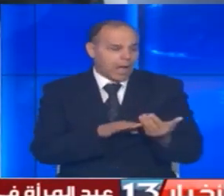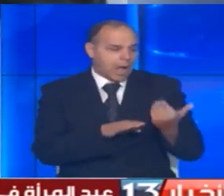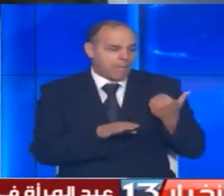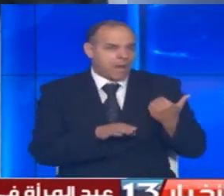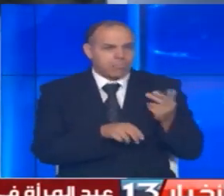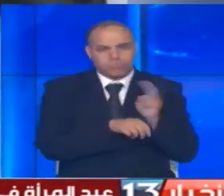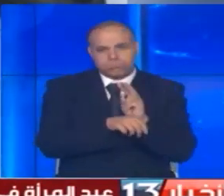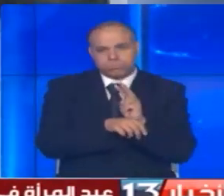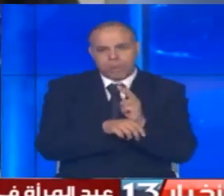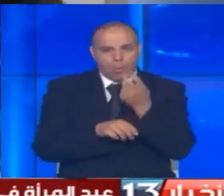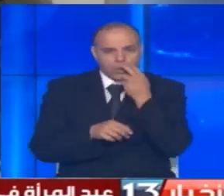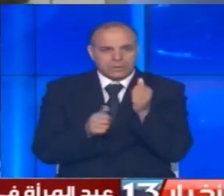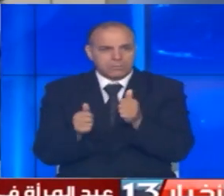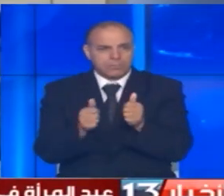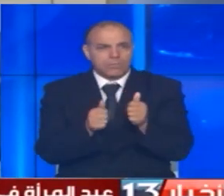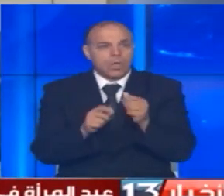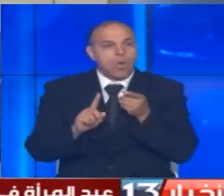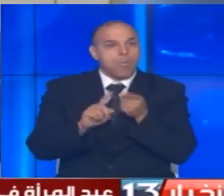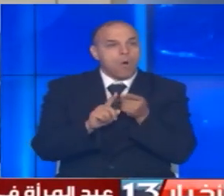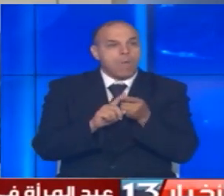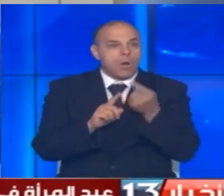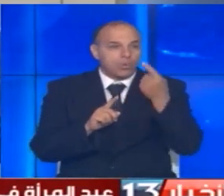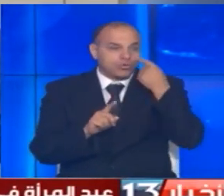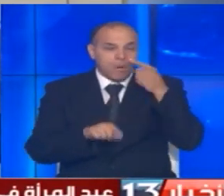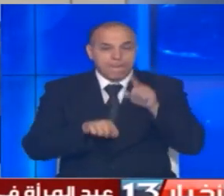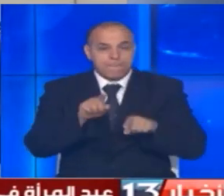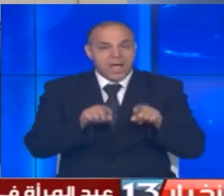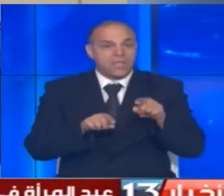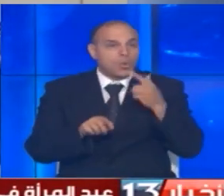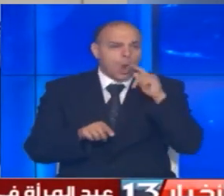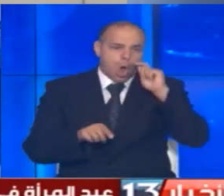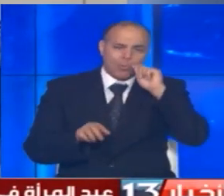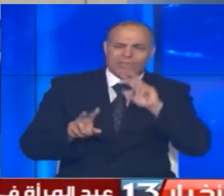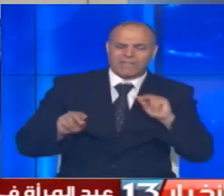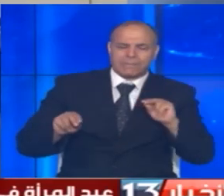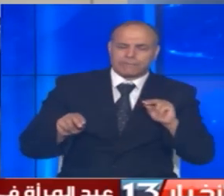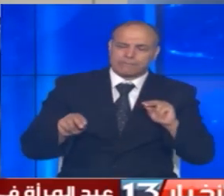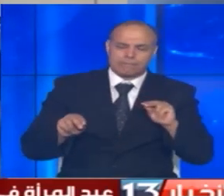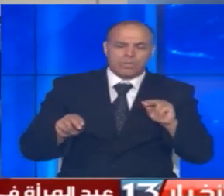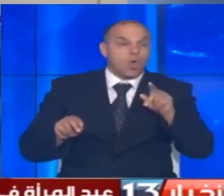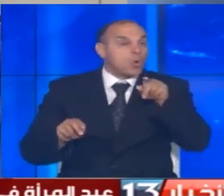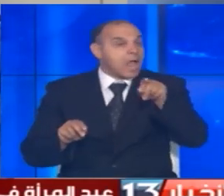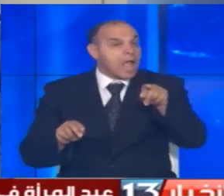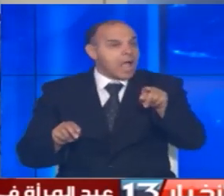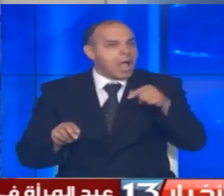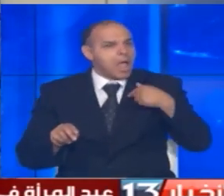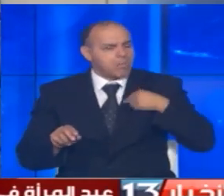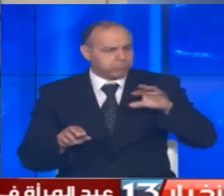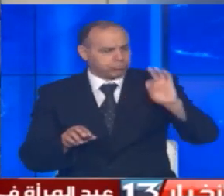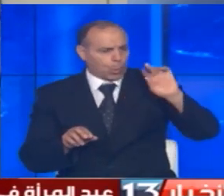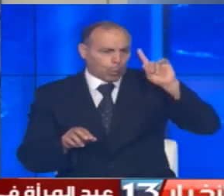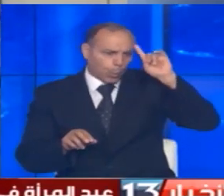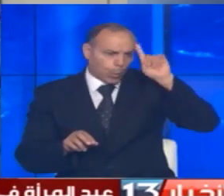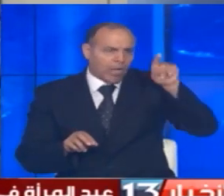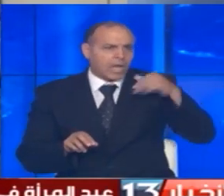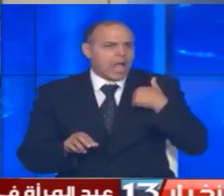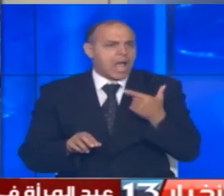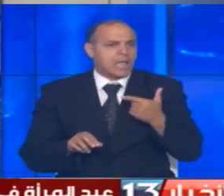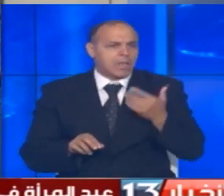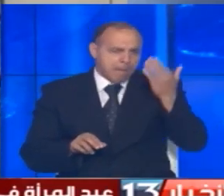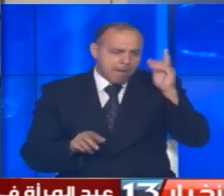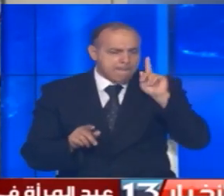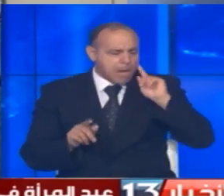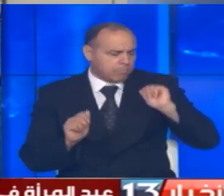في دورية أمنية مهمة قد يراها البعض حكرا على الرجال لكن بالنسبة إليها هو اختيار يتناسب كثيرا مع